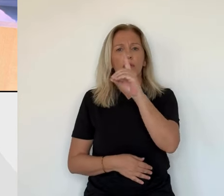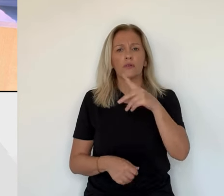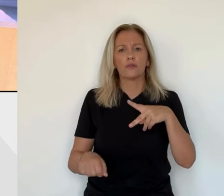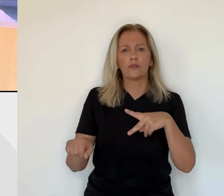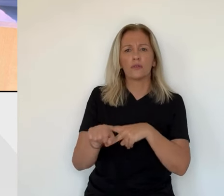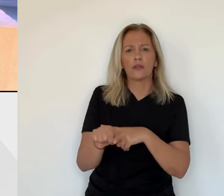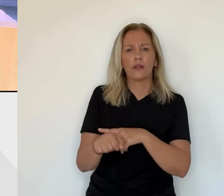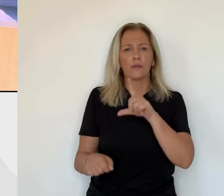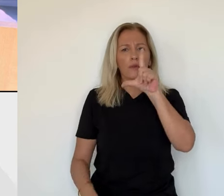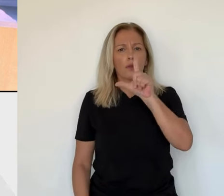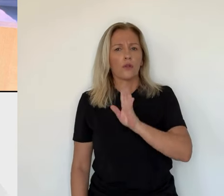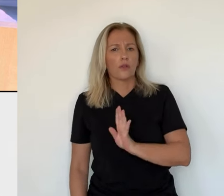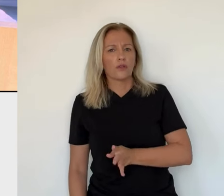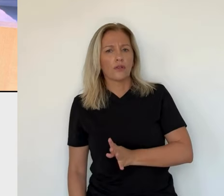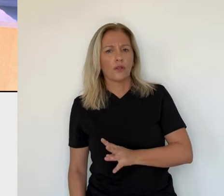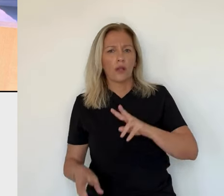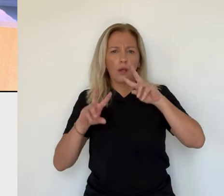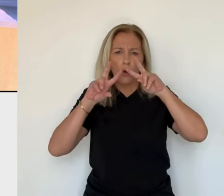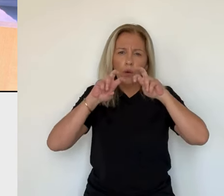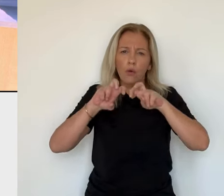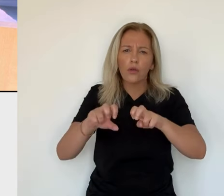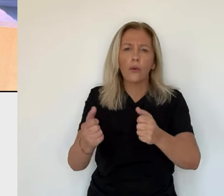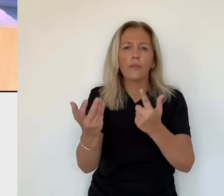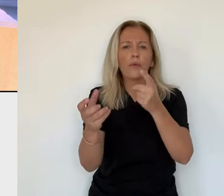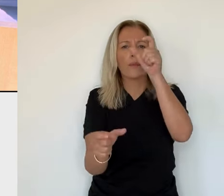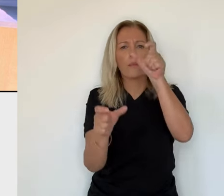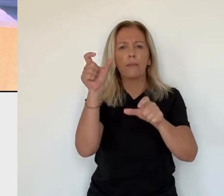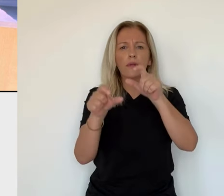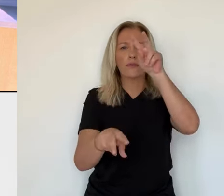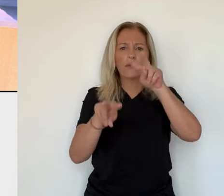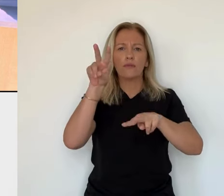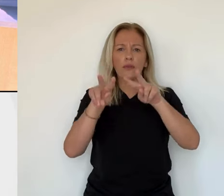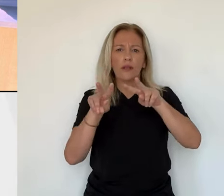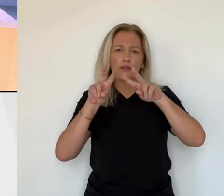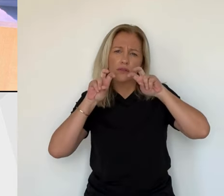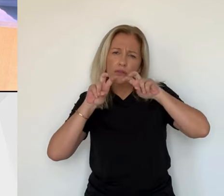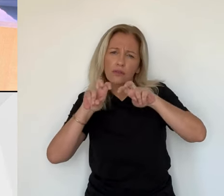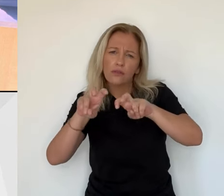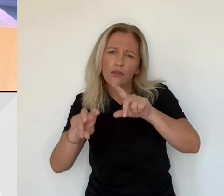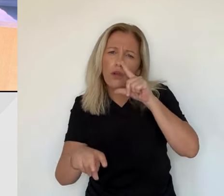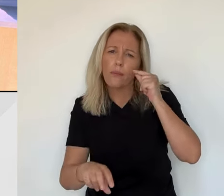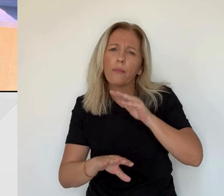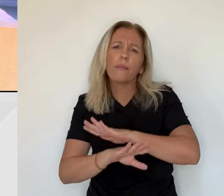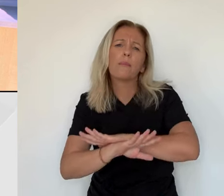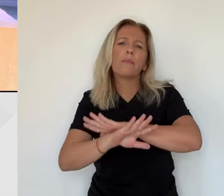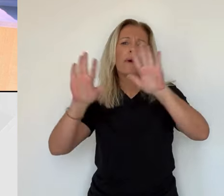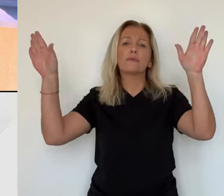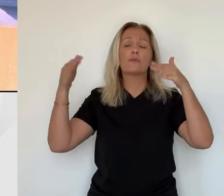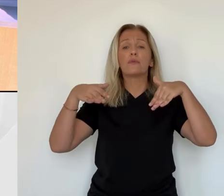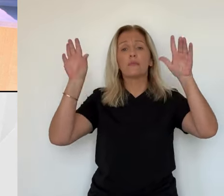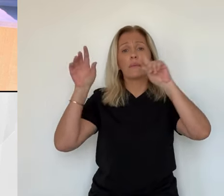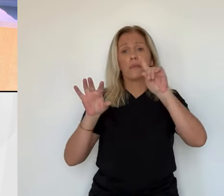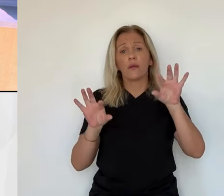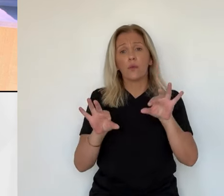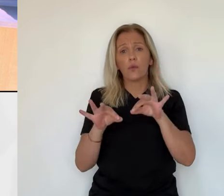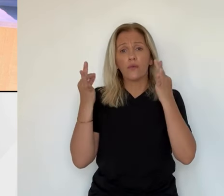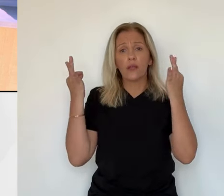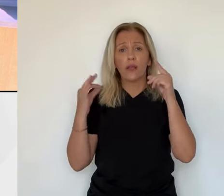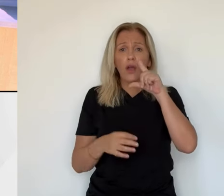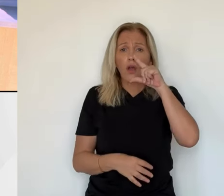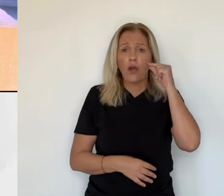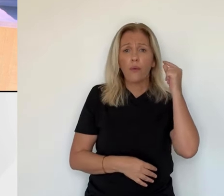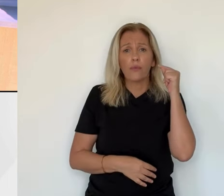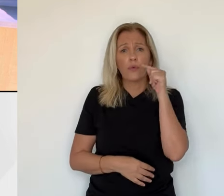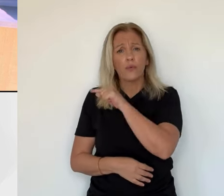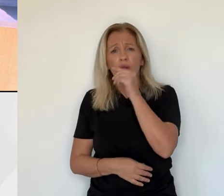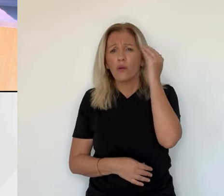recherche et de nombreux habitants a eu lieu aujourd'hui. Mais sans résultat, l'homme recherché qui connaît parfaitement les environs du village ne